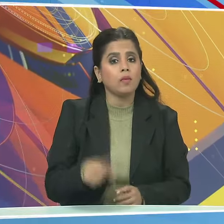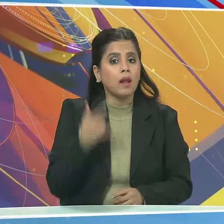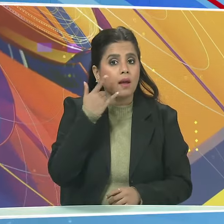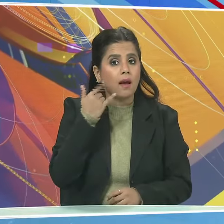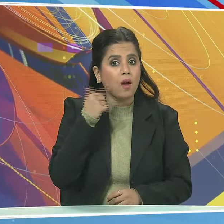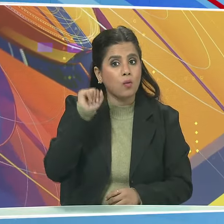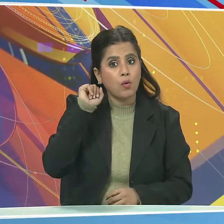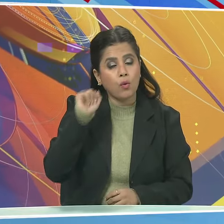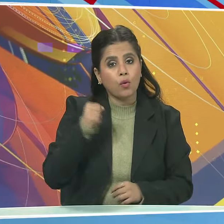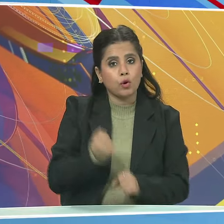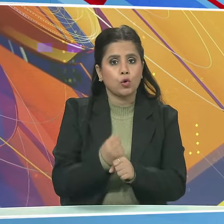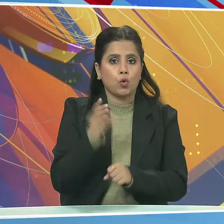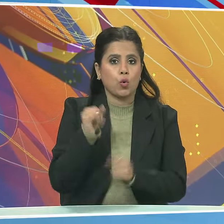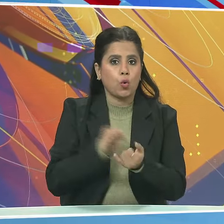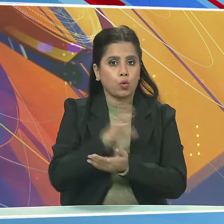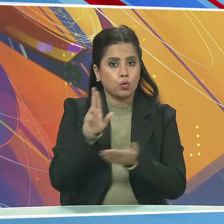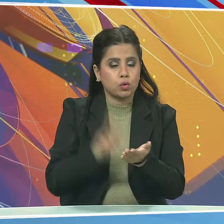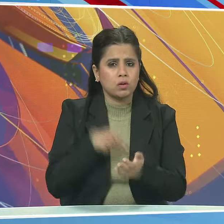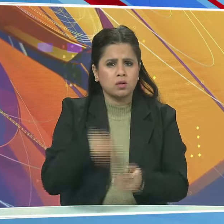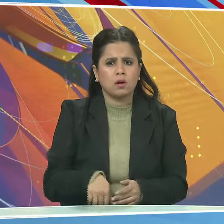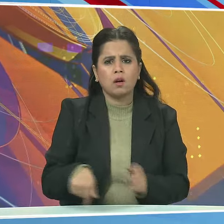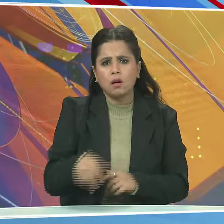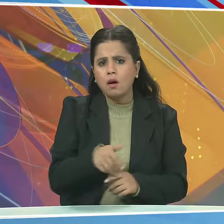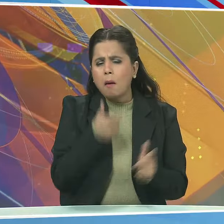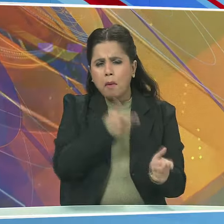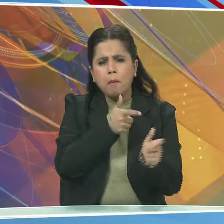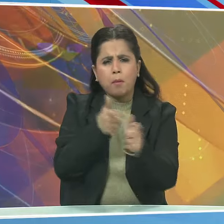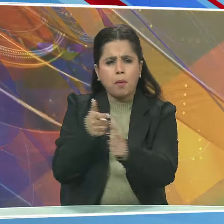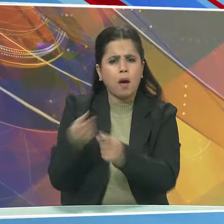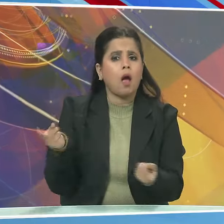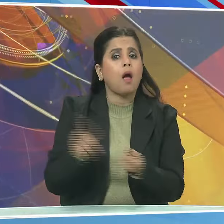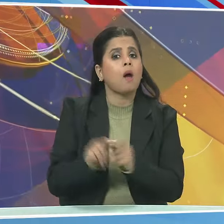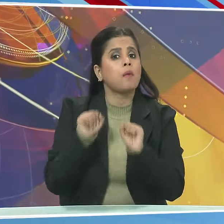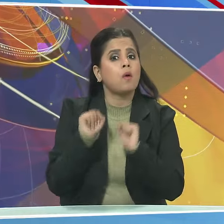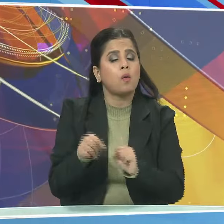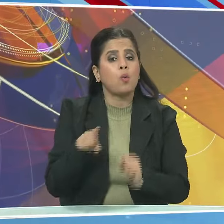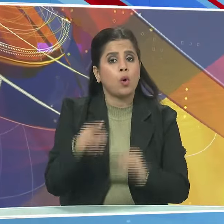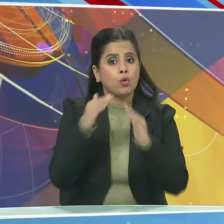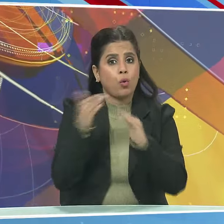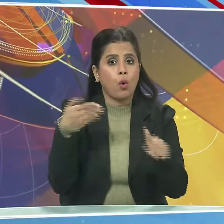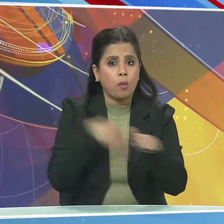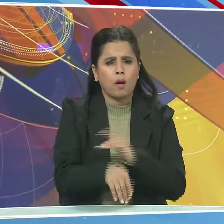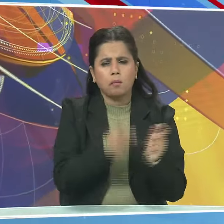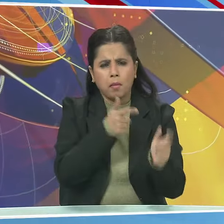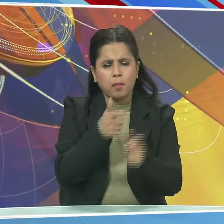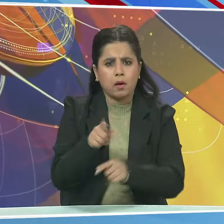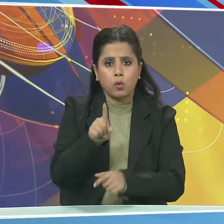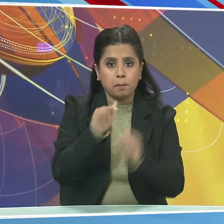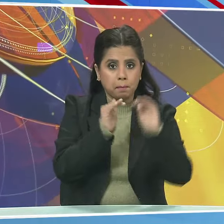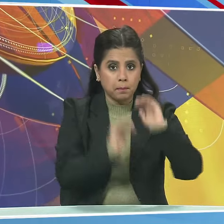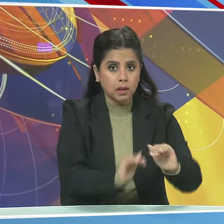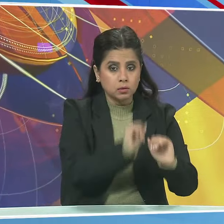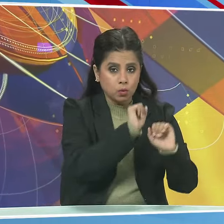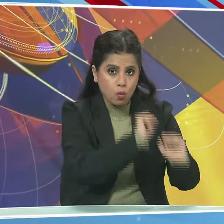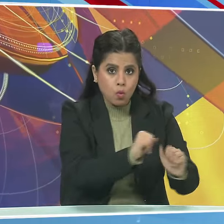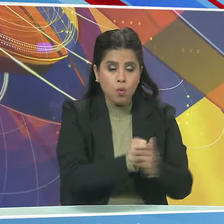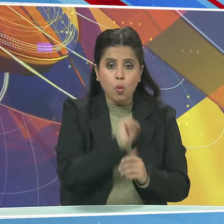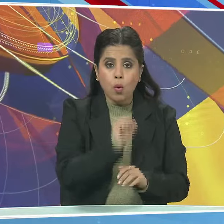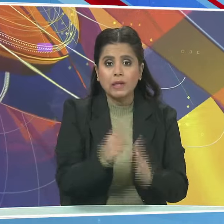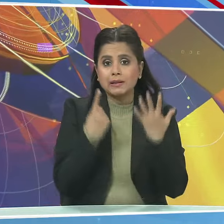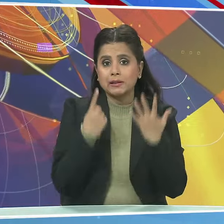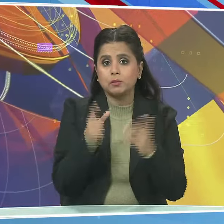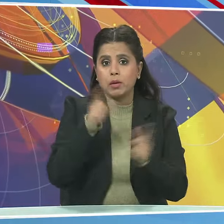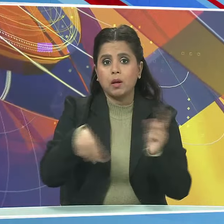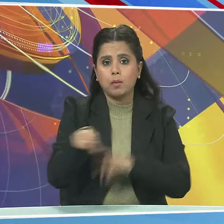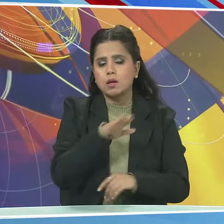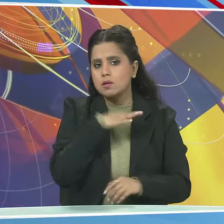कैलिफोर्निया के गोशेन में अंदादुन्द गोलिबारी की घटना हुई एक घर में हुई गोलिबारी में एक बच्चे सहेत छे लोगों